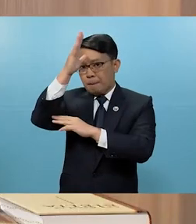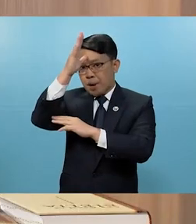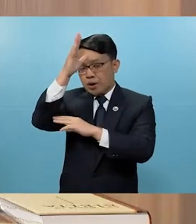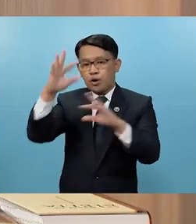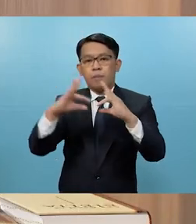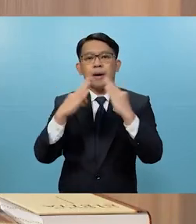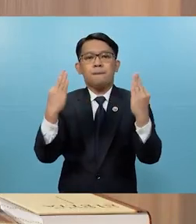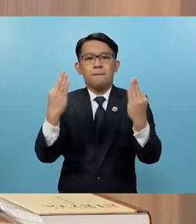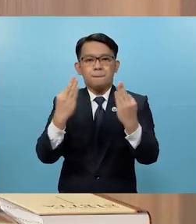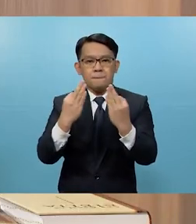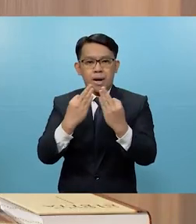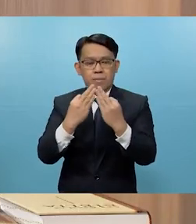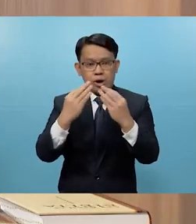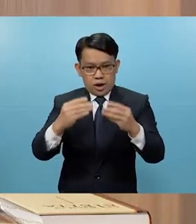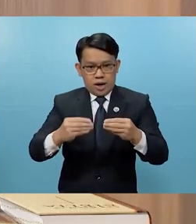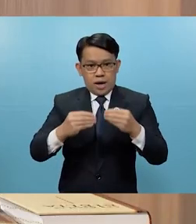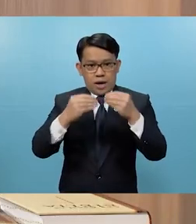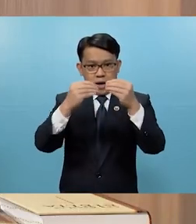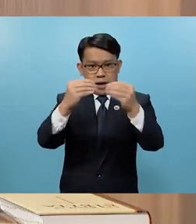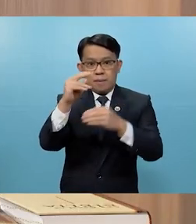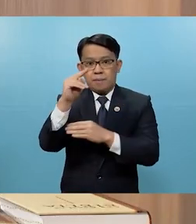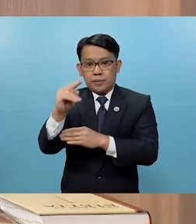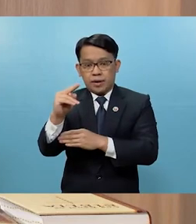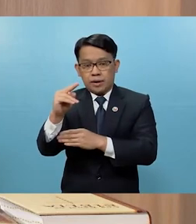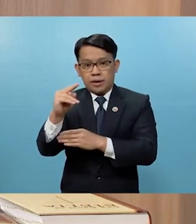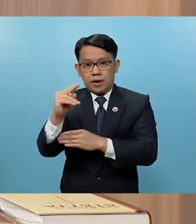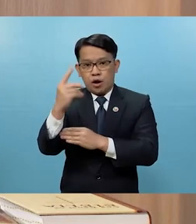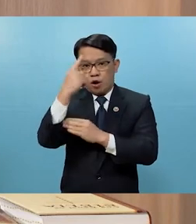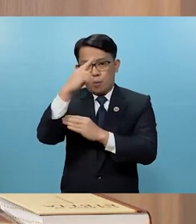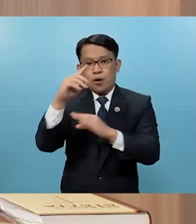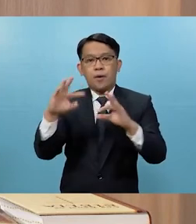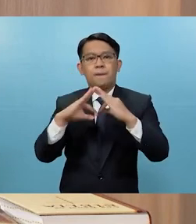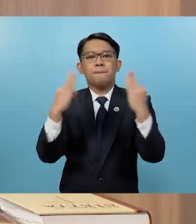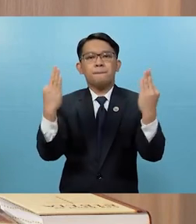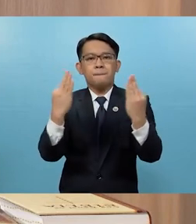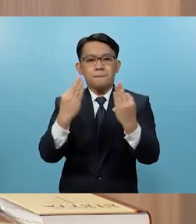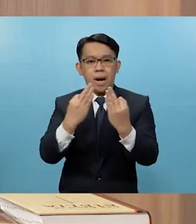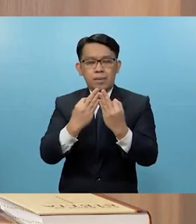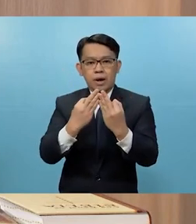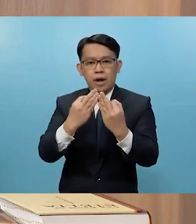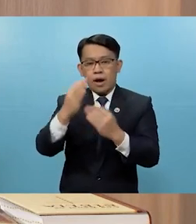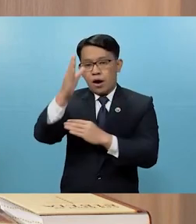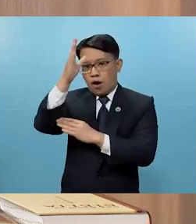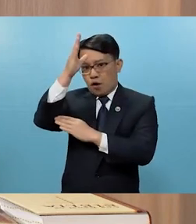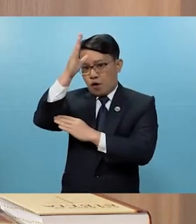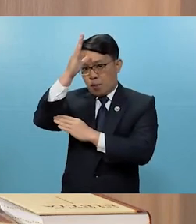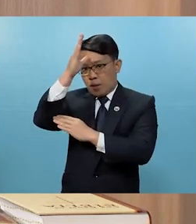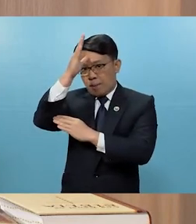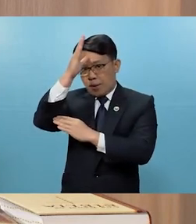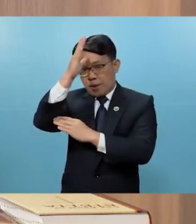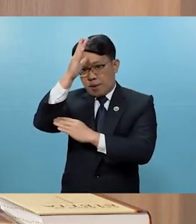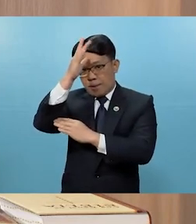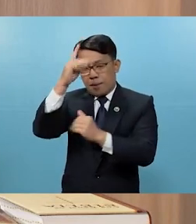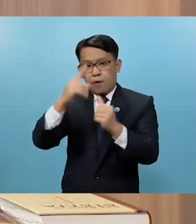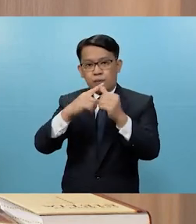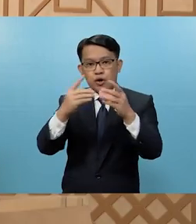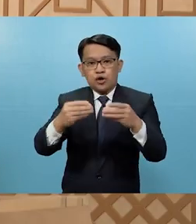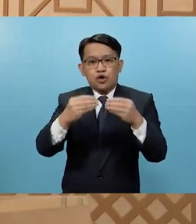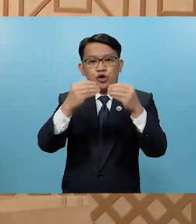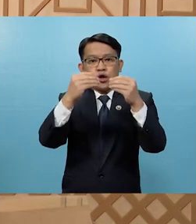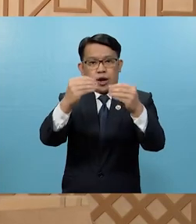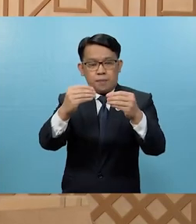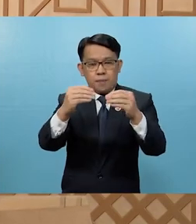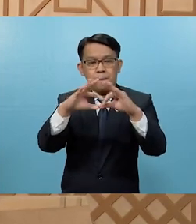sambahayan na magbigay ng pangangailangan para sa kanyang pamilya. Siya po ang main provider, ang ama ng